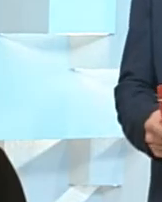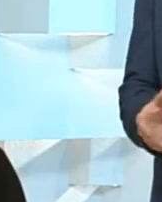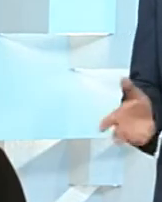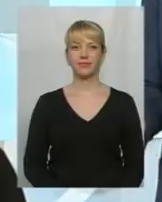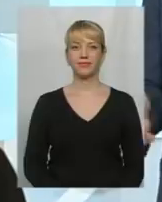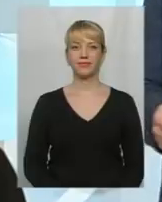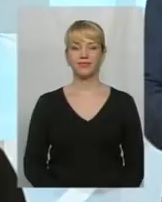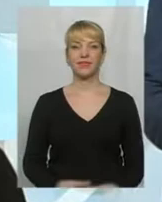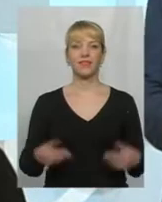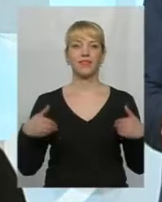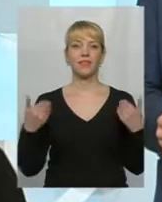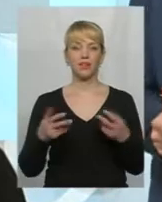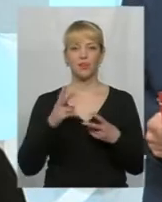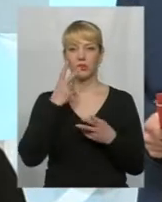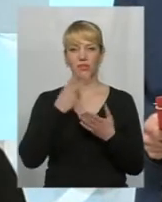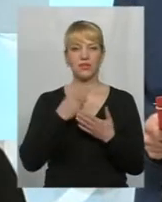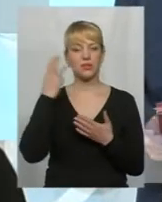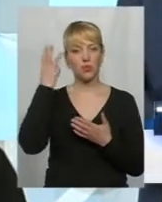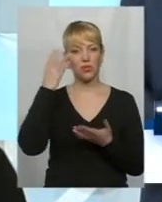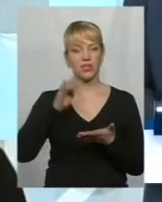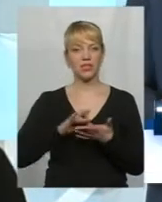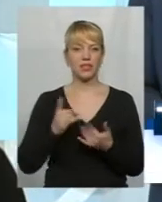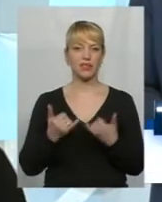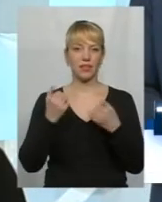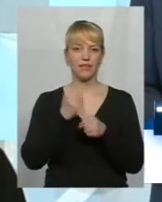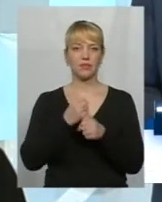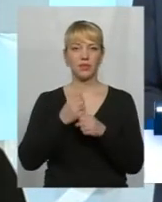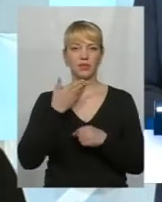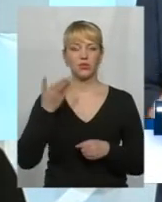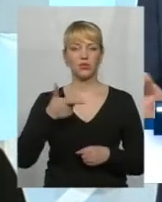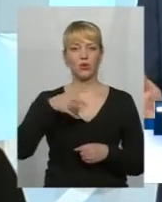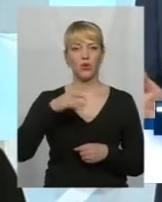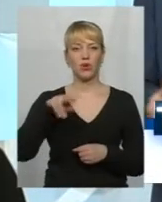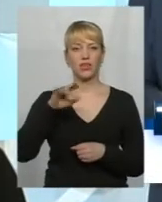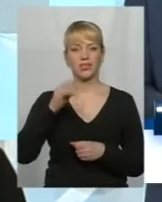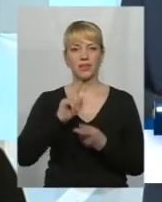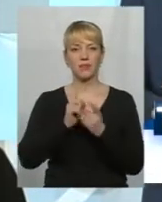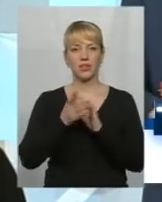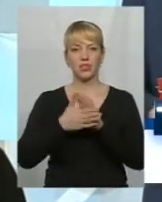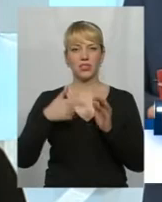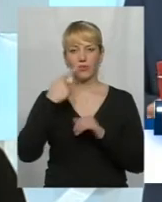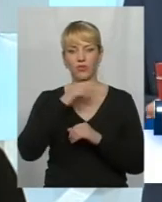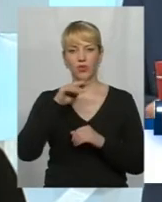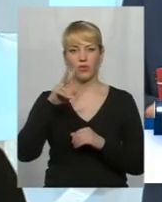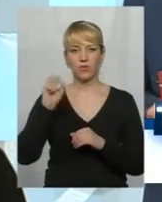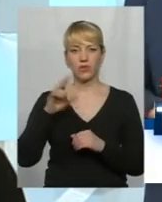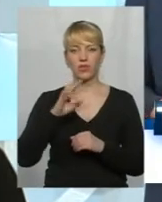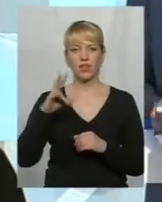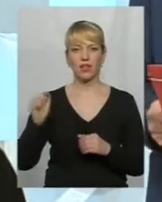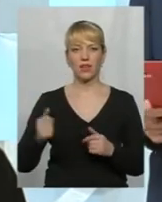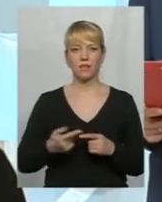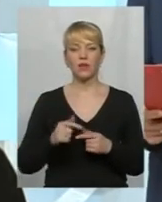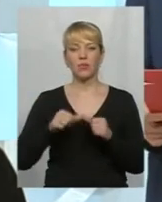Вітаю всіх, хто дивиться телеканал Поділля Центр, в ефірі сцена. Для вас працює ведучий Володимир Гарденський та мовою жестів переклад Оксана Фіновська.